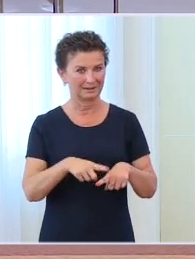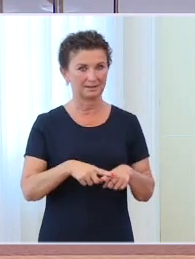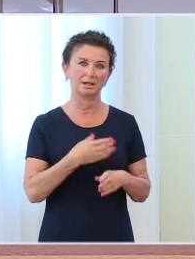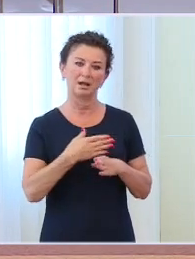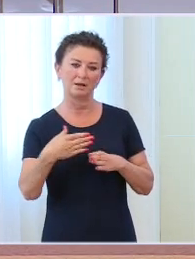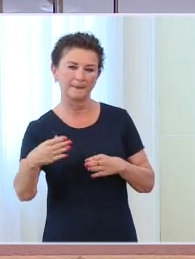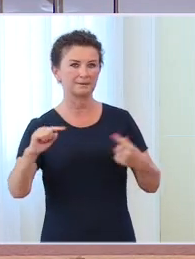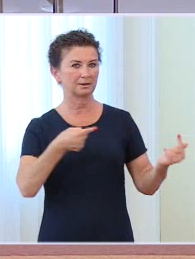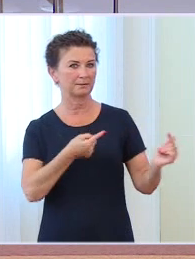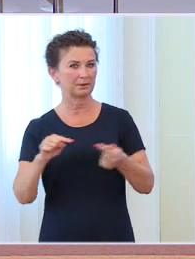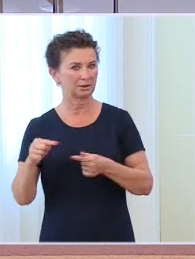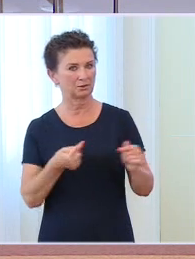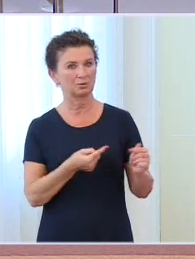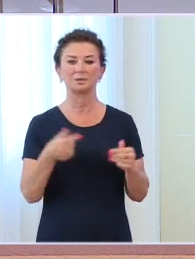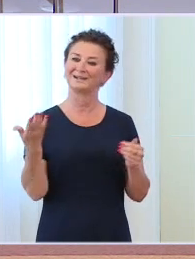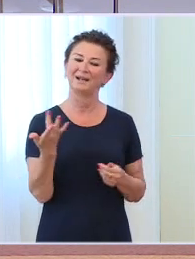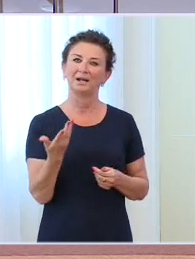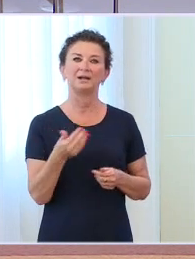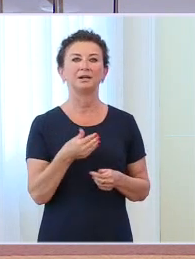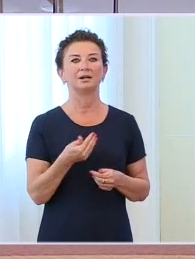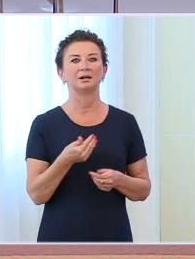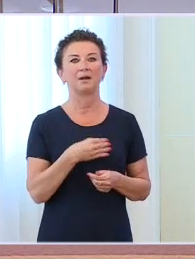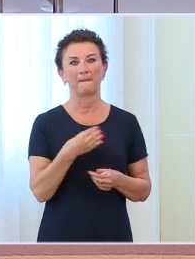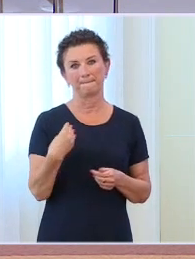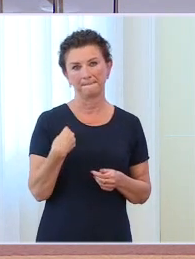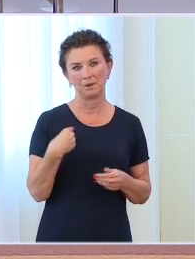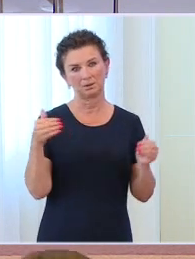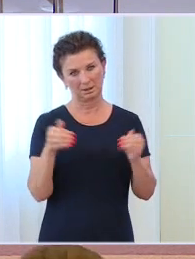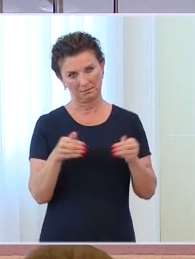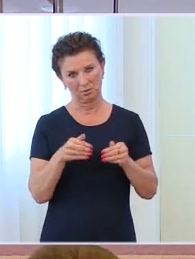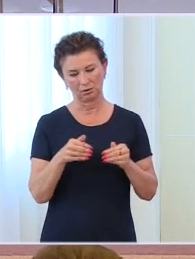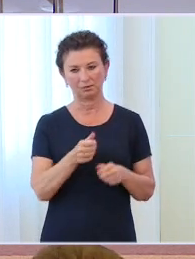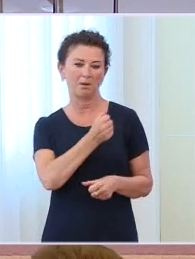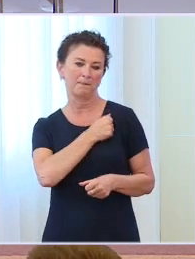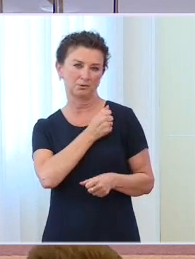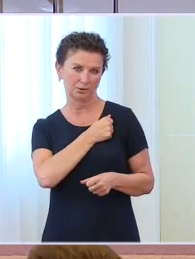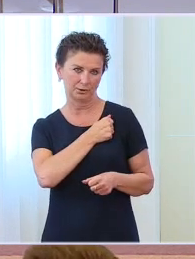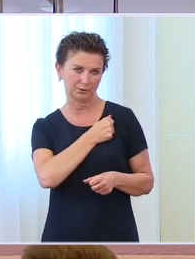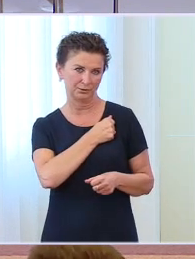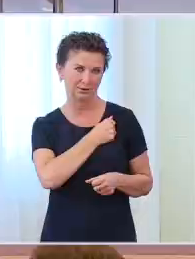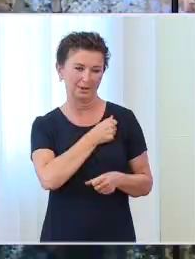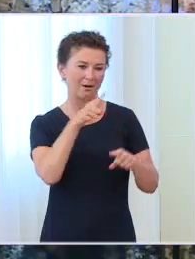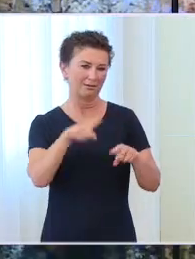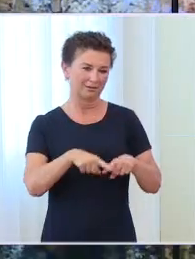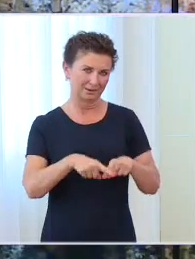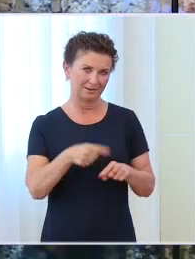negocjacje o kolejnym pakiecie. Ile my możemy pożyczyć Grecji w ramach Solidarności, o której też Pani mówi. Chociaż już inaczej pojmowany.